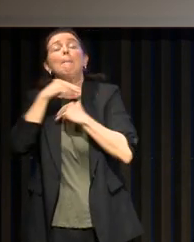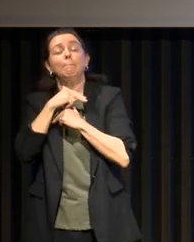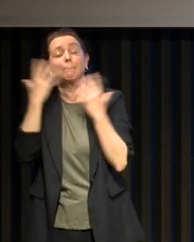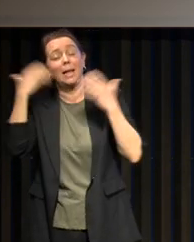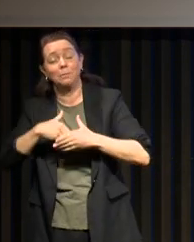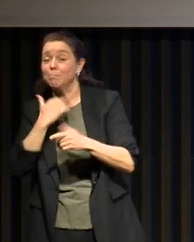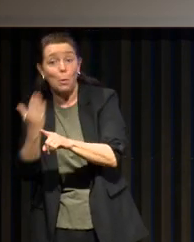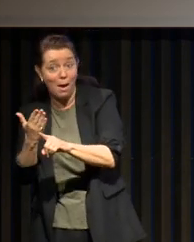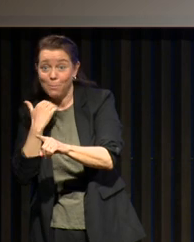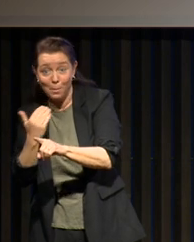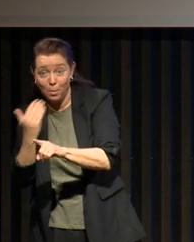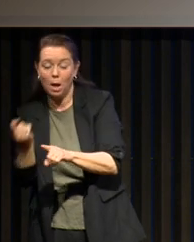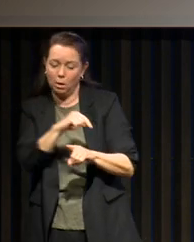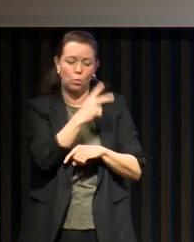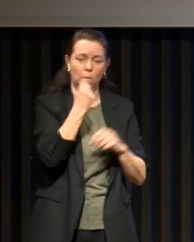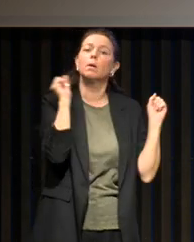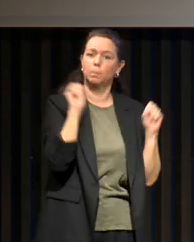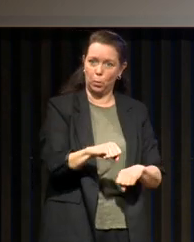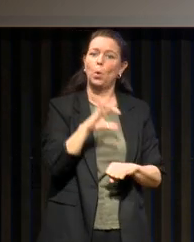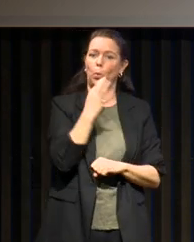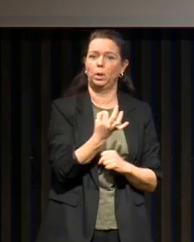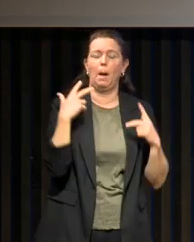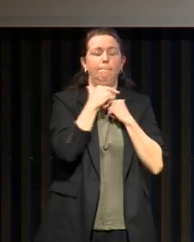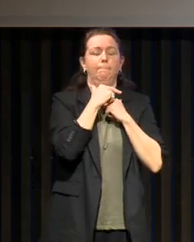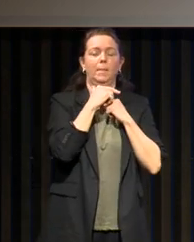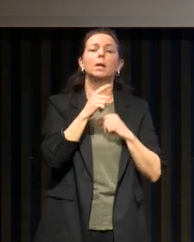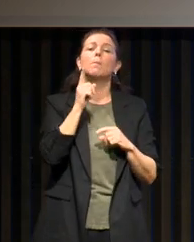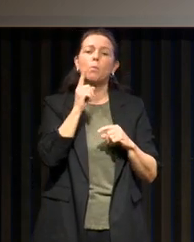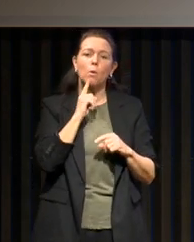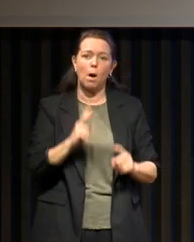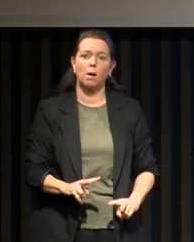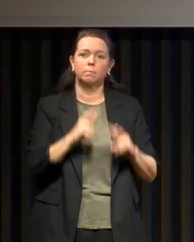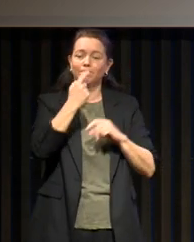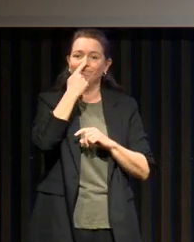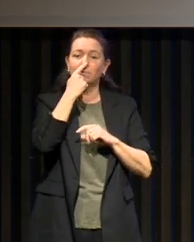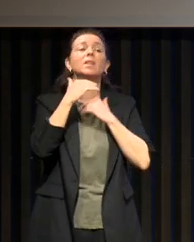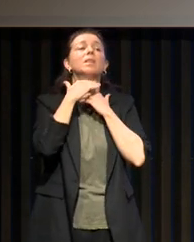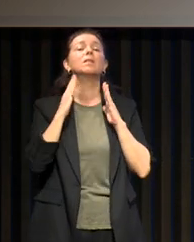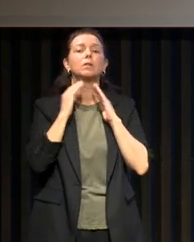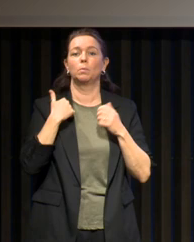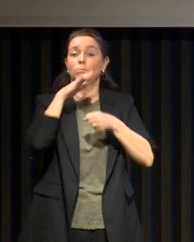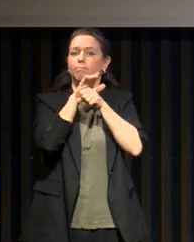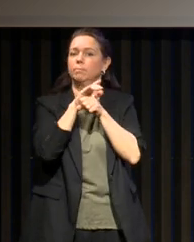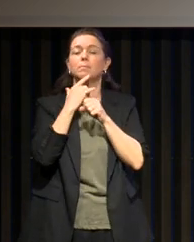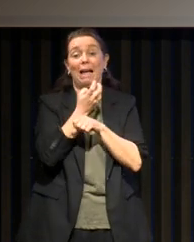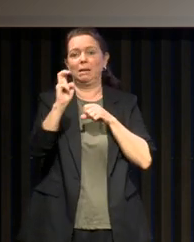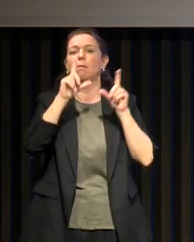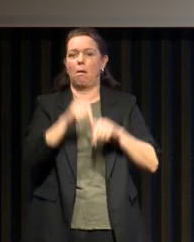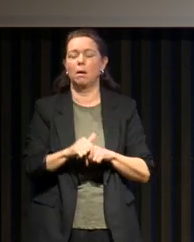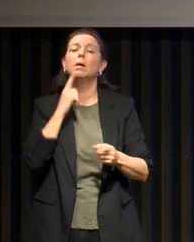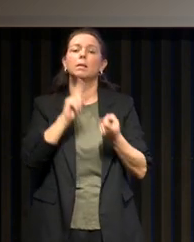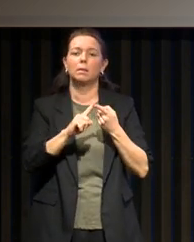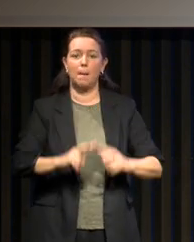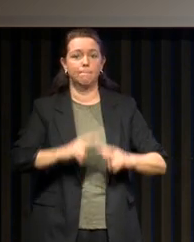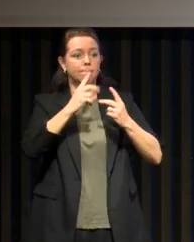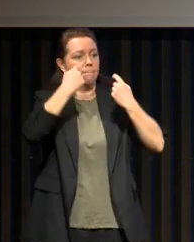Mais les êtres humains, très facilement. Parce que la respiration se fait par le nez et la gorge est un lieu à risque d'obstruction et le blocage au passage de l'air au cours